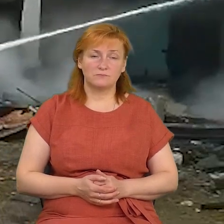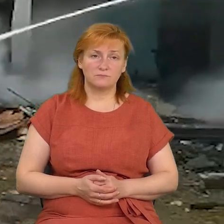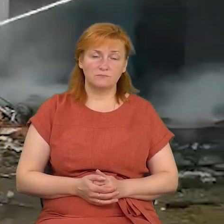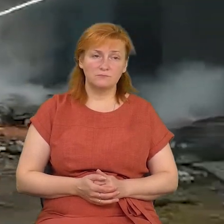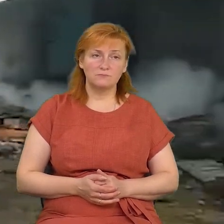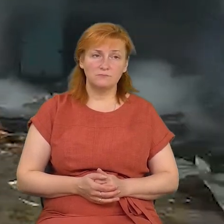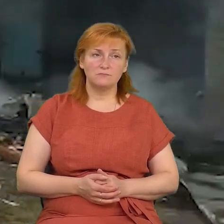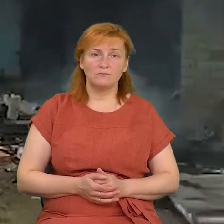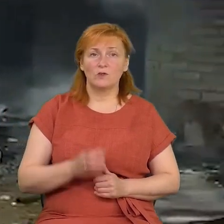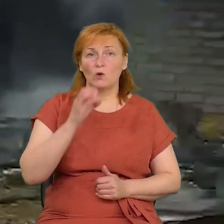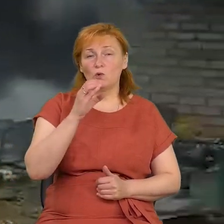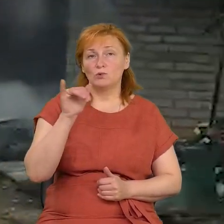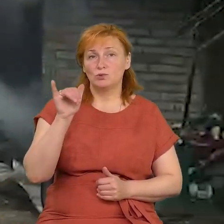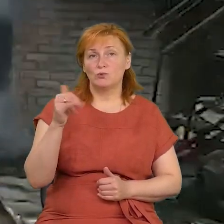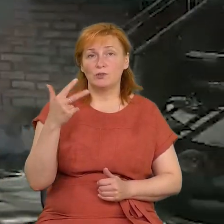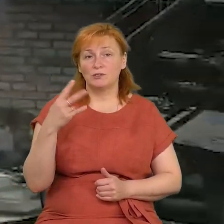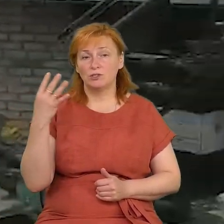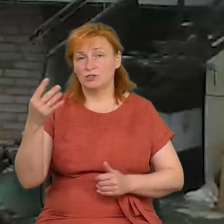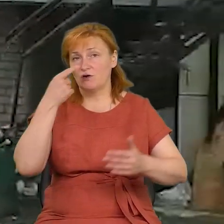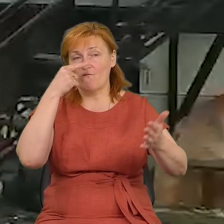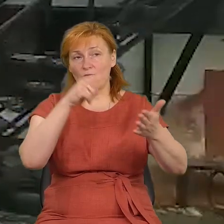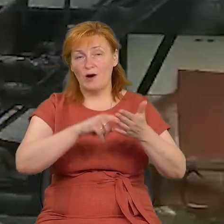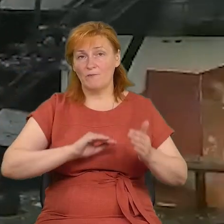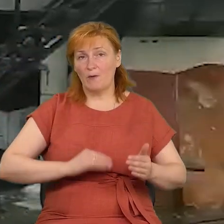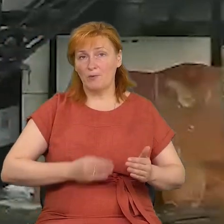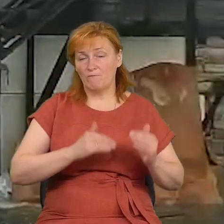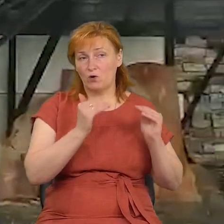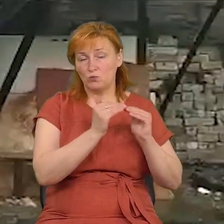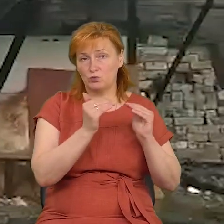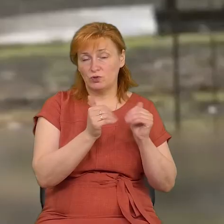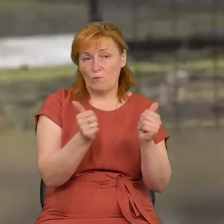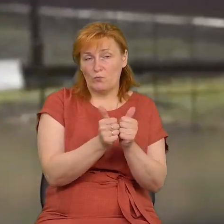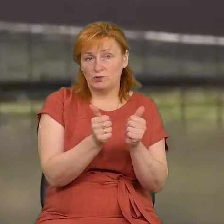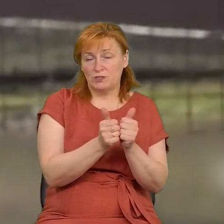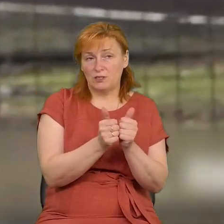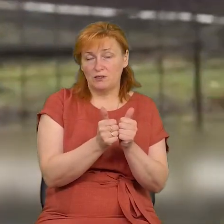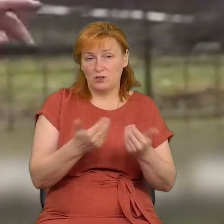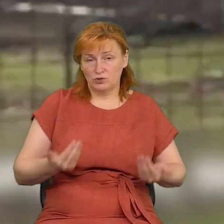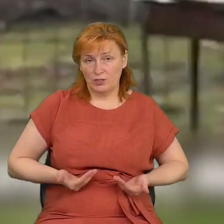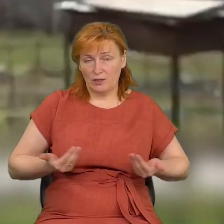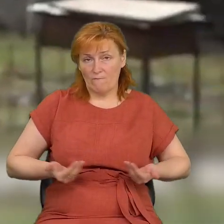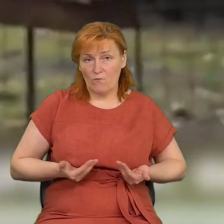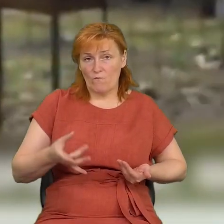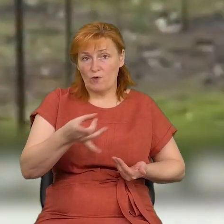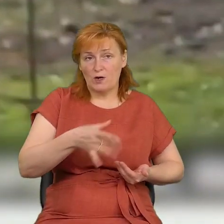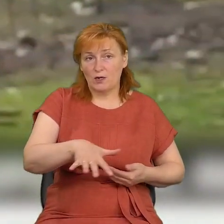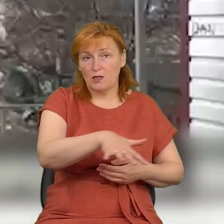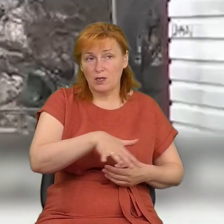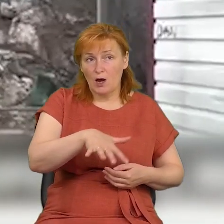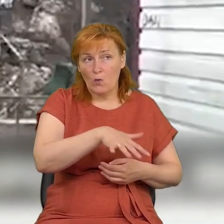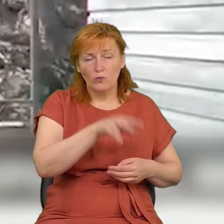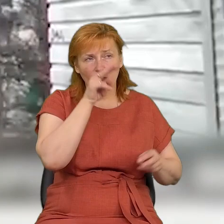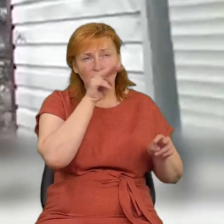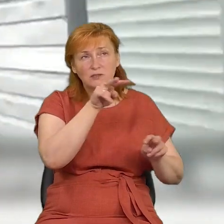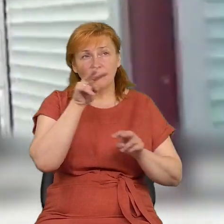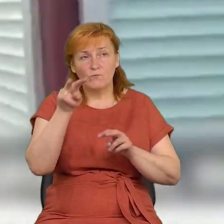Су-34 впав на приватні будинки просто посеред житлового мікрорайону. За його падінням з рушницею в руках спостерігав